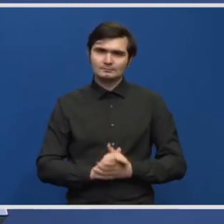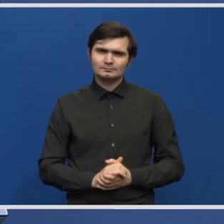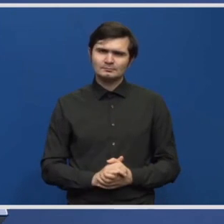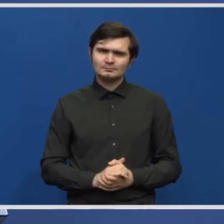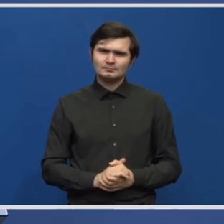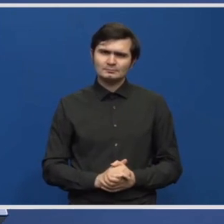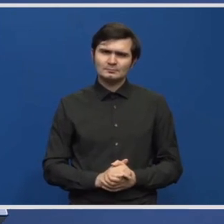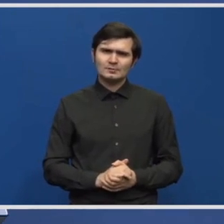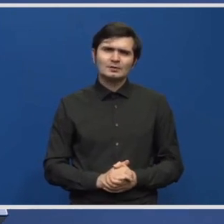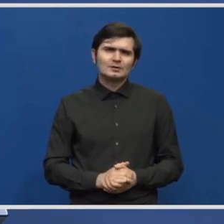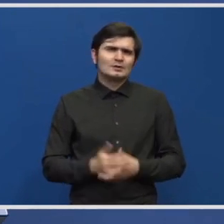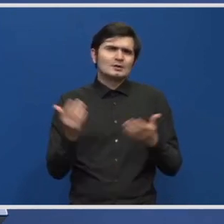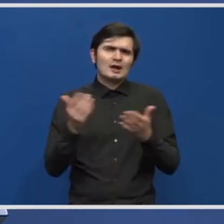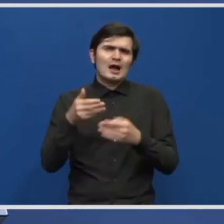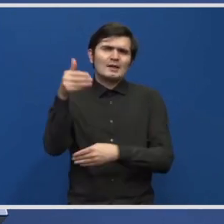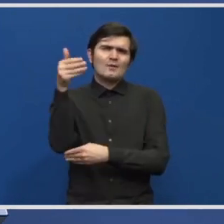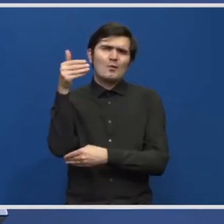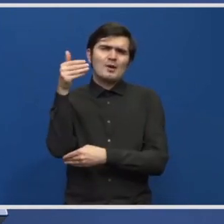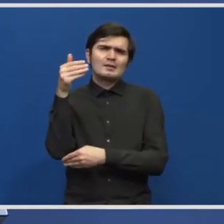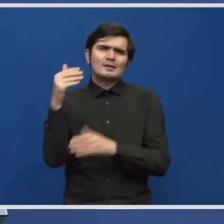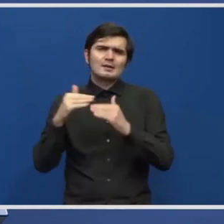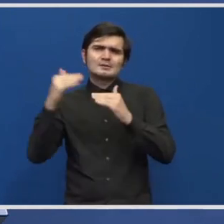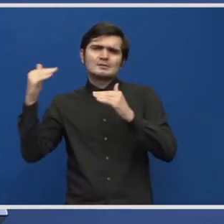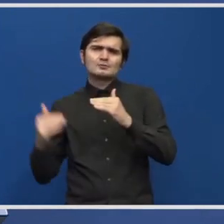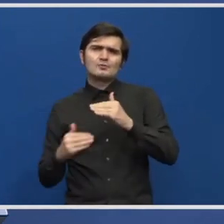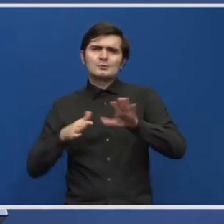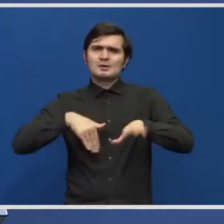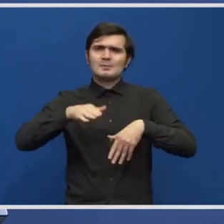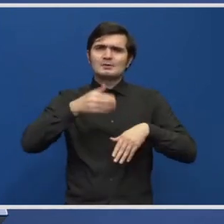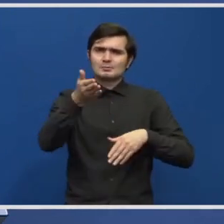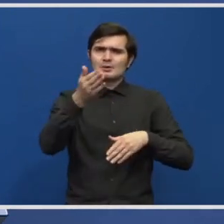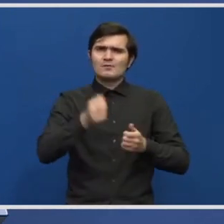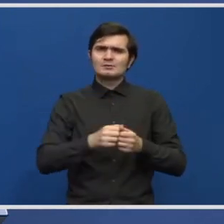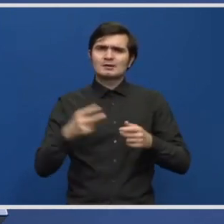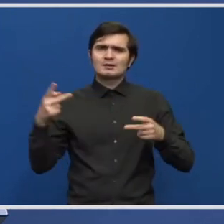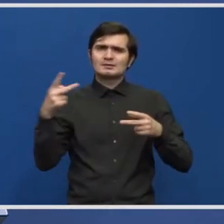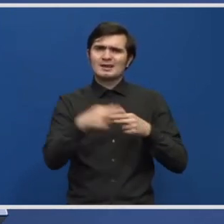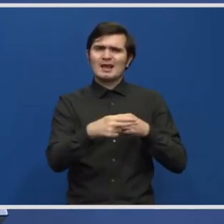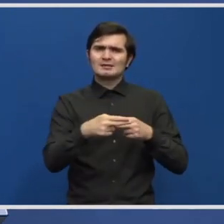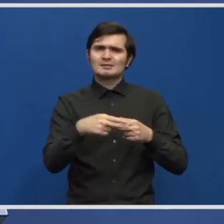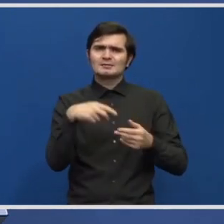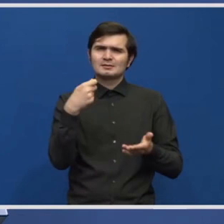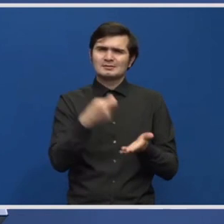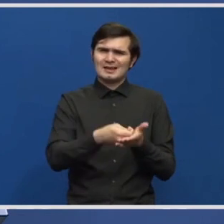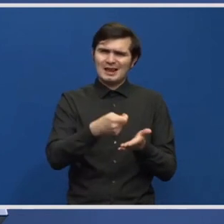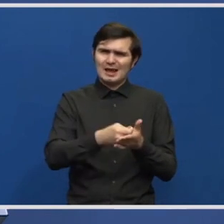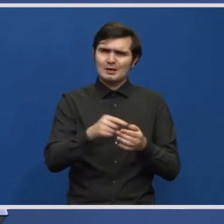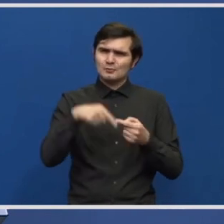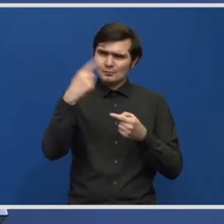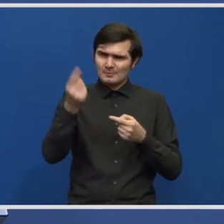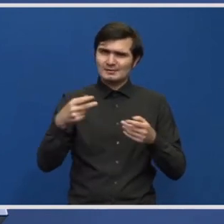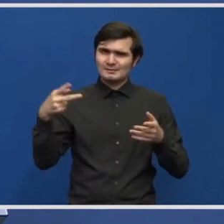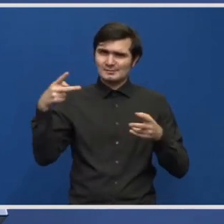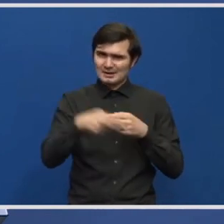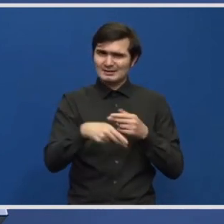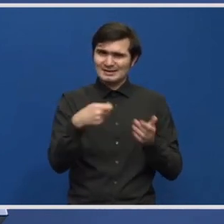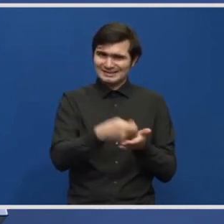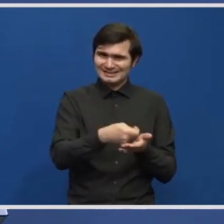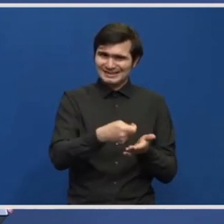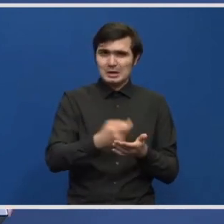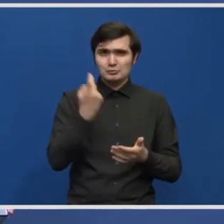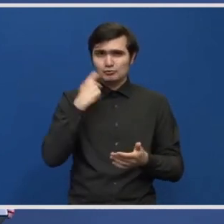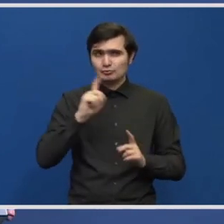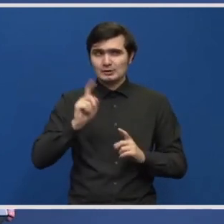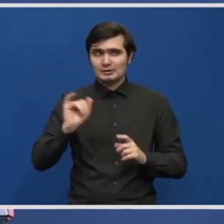Dar, din ce companie din subordinea Ministerului ați tăiat din salarii și urmează să mai tăiați? Nu știu dacă s mai pus această